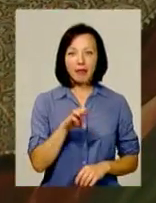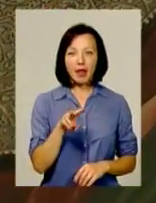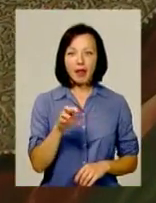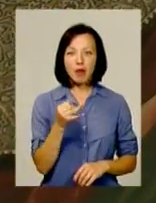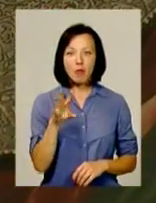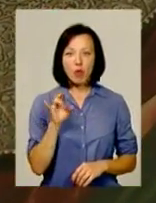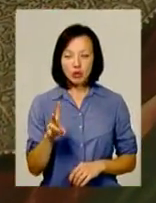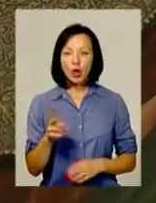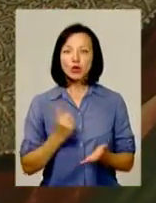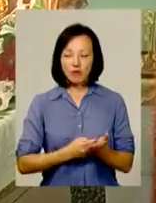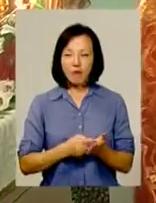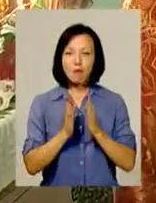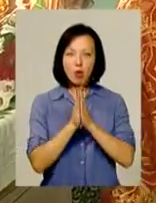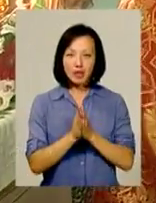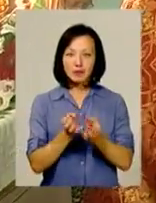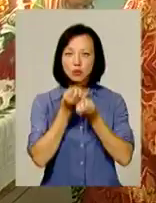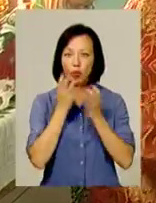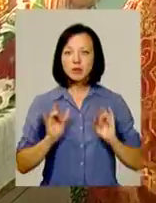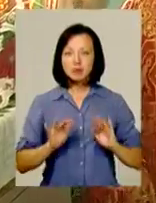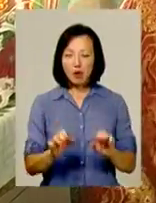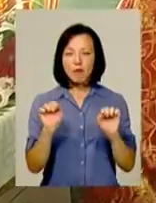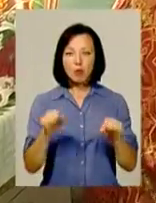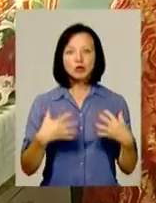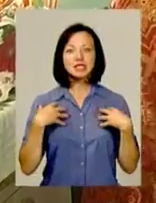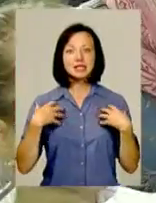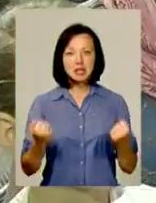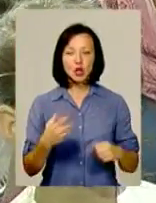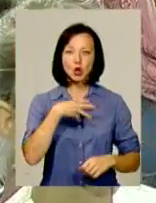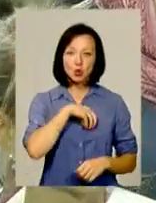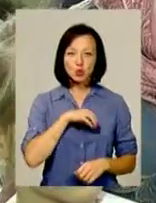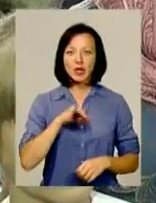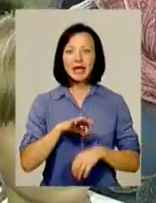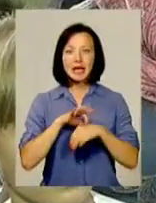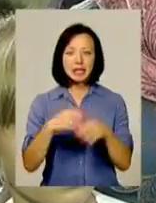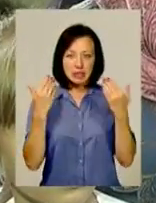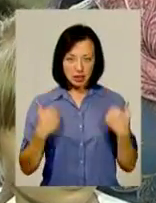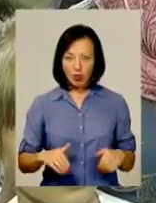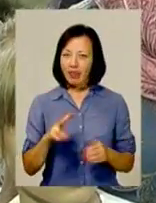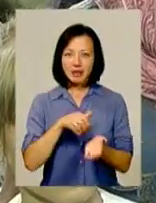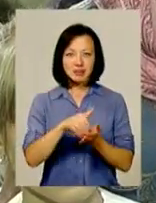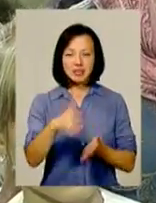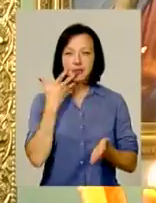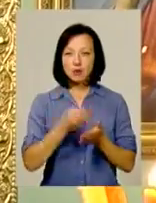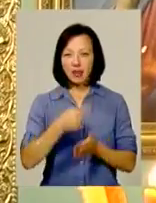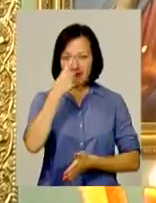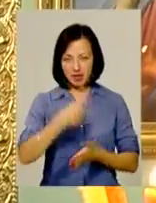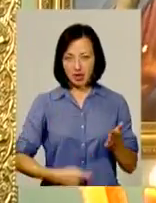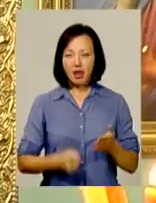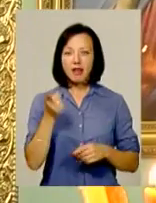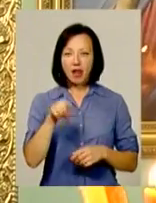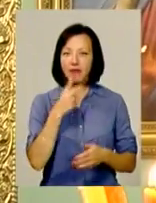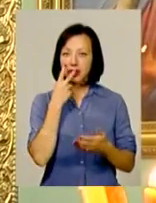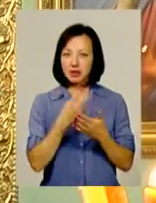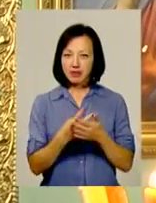що молитва, добрі справи та чисті помисли можуть зцілити не лише душу, а й тіло. І не зрікся своєї віри та переконань, навіть